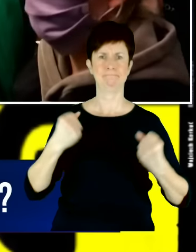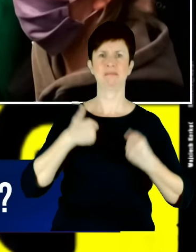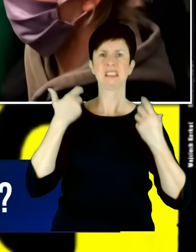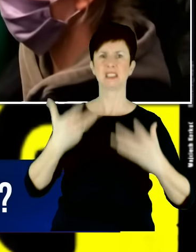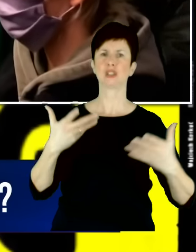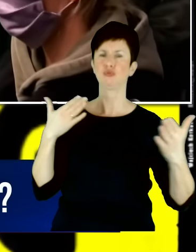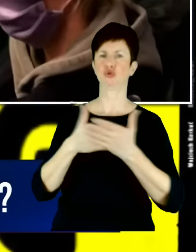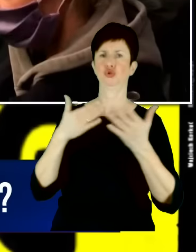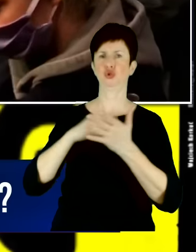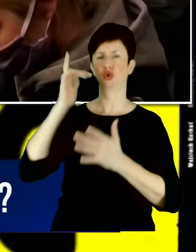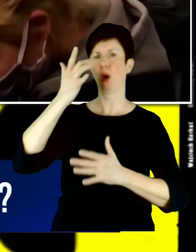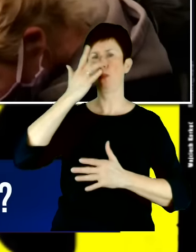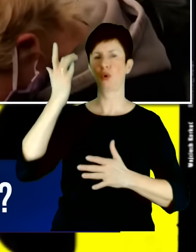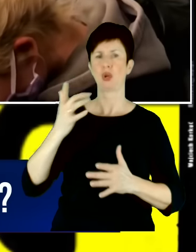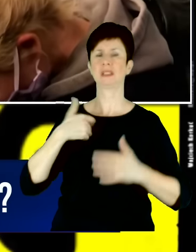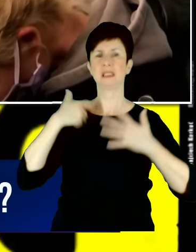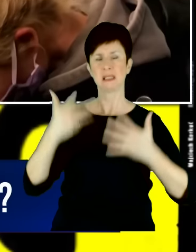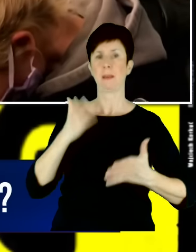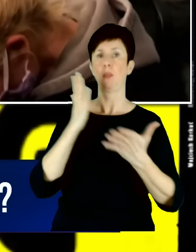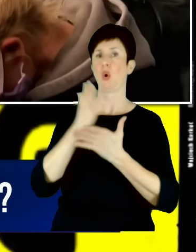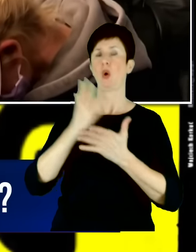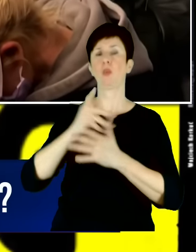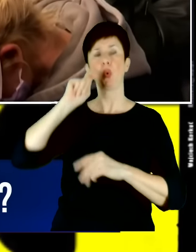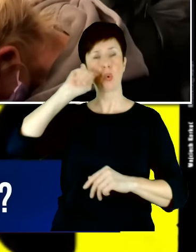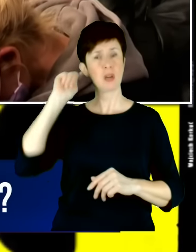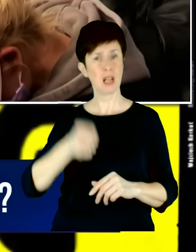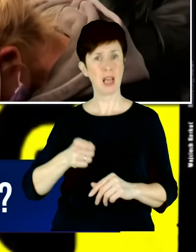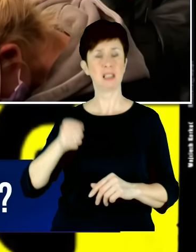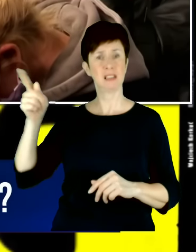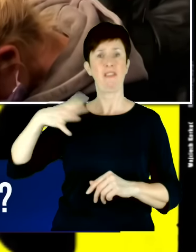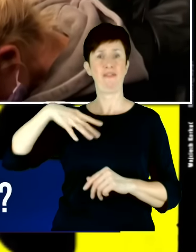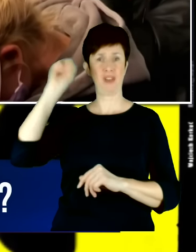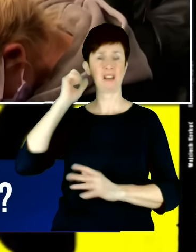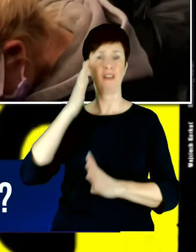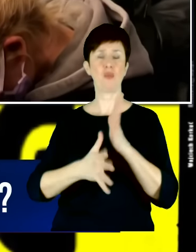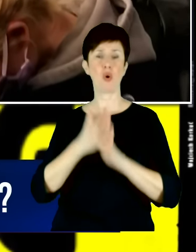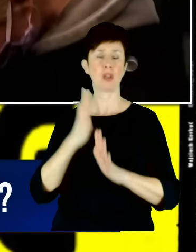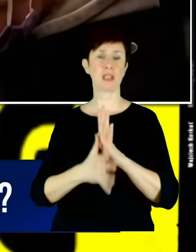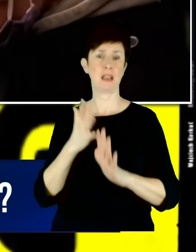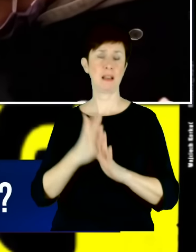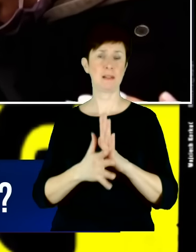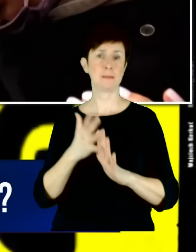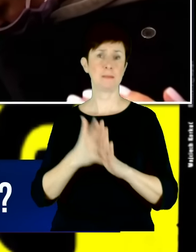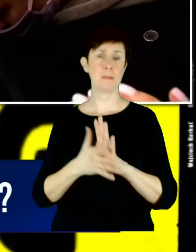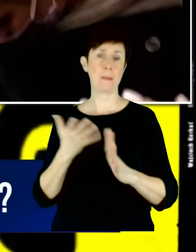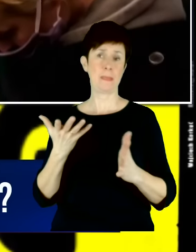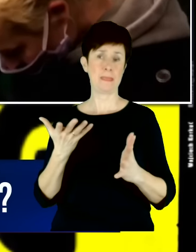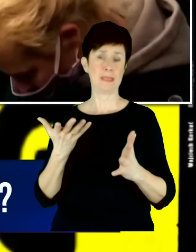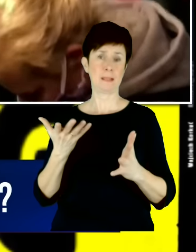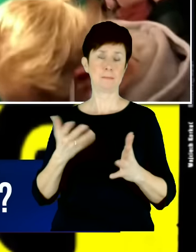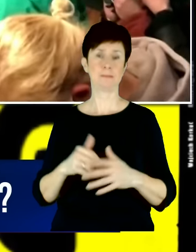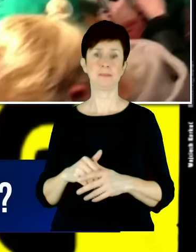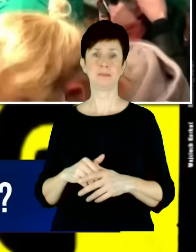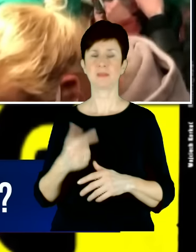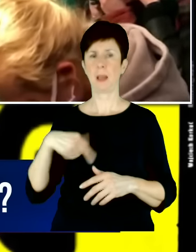zdeterminowani, żeby pomóc Ukrainie w wygraniu wojny, która jest przecież prowadzona i że jesteśmy